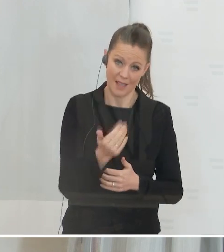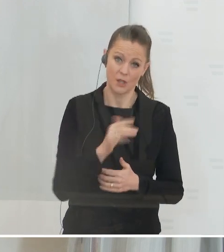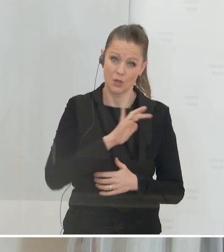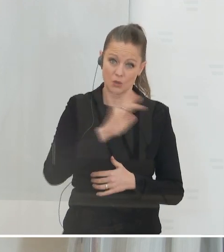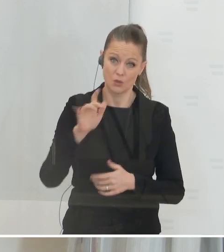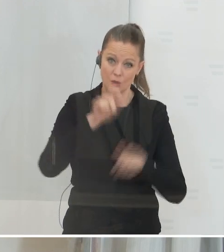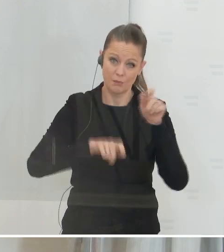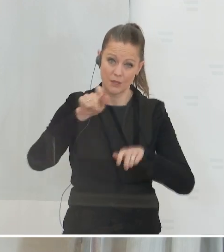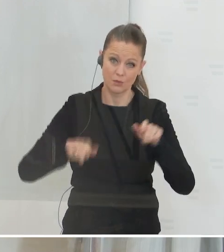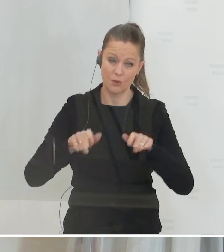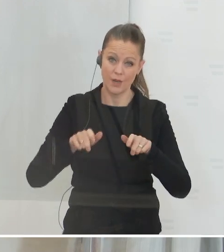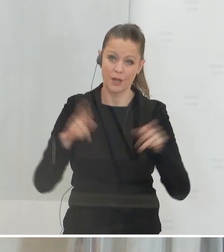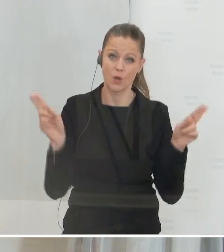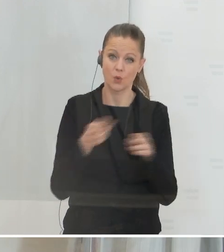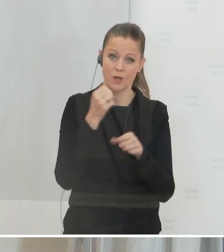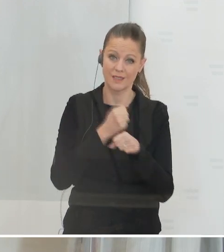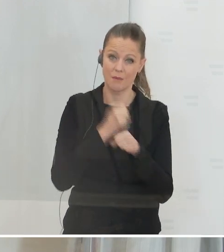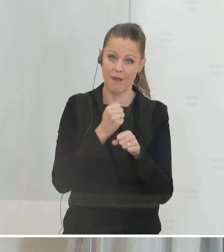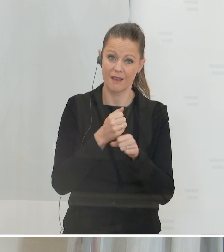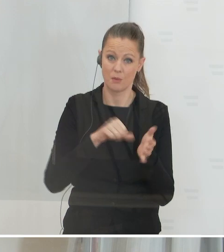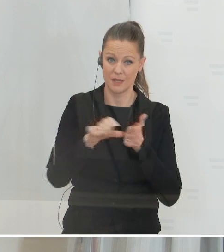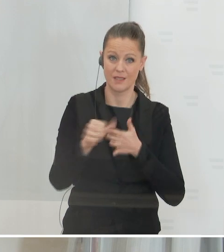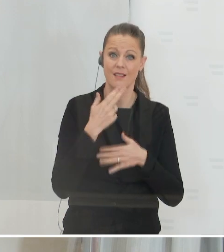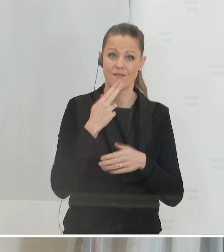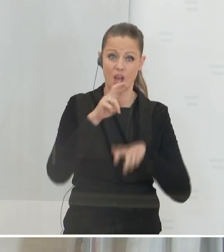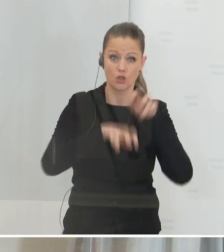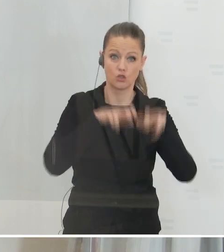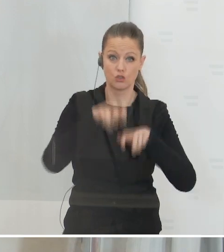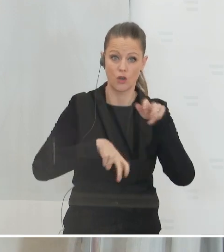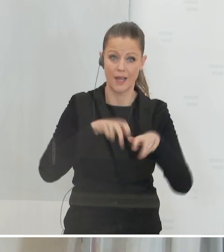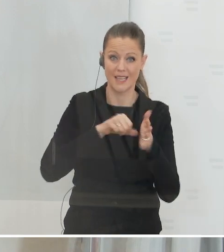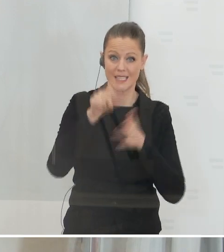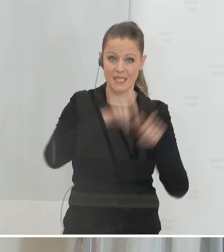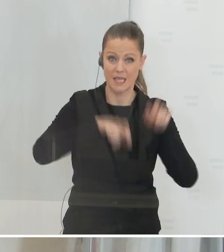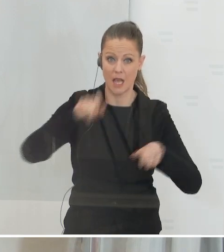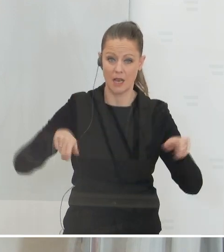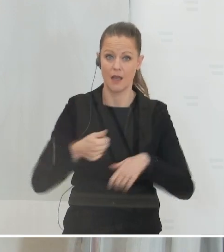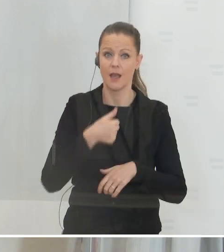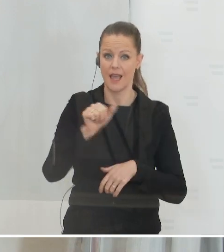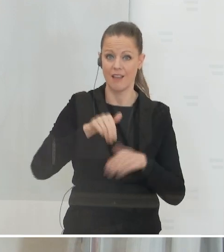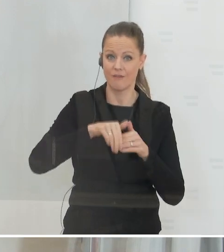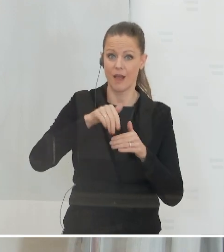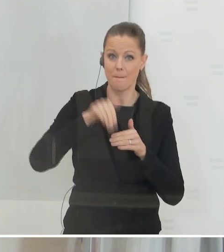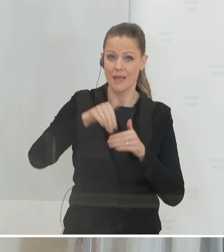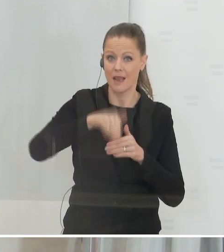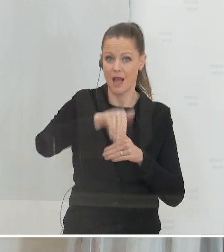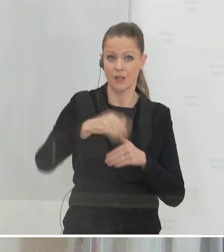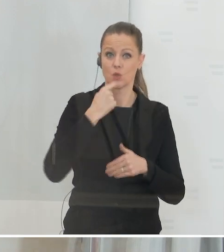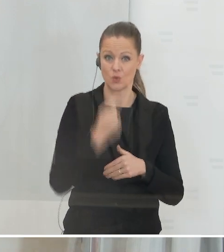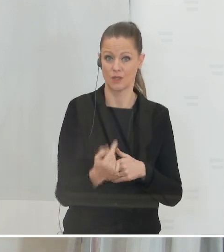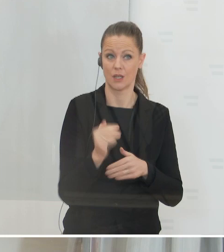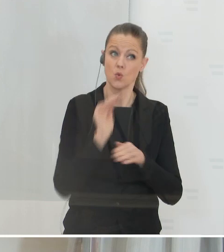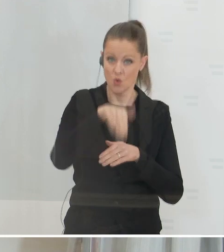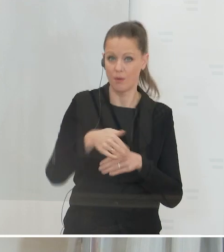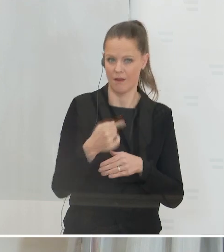denjenigen, die die Kurzarbeit finanziert haben, nämlich den Steuerzahlerinnen und Steuerzahlern. Wir haben, wie gesagt, 11 Milliarden zugesagt, mehr als 11 Milliarden. Und es